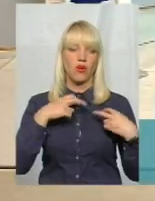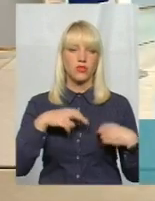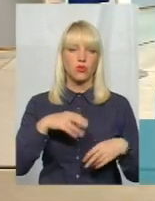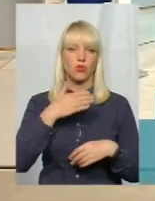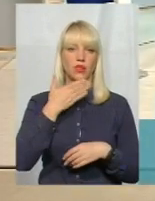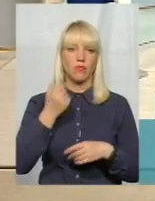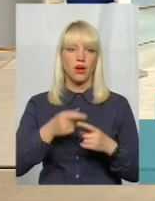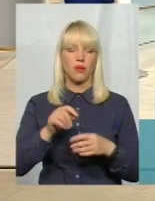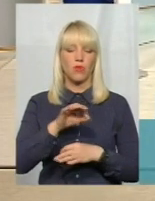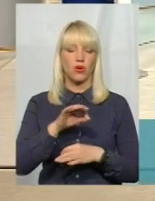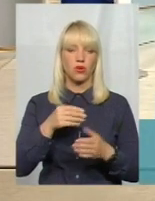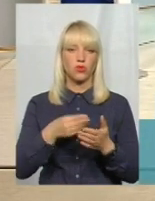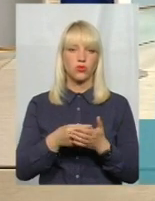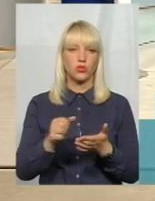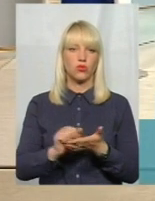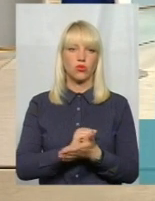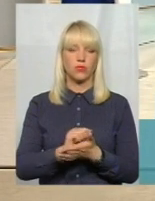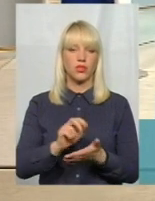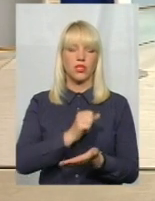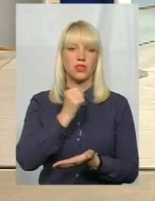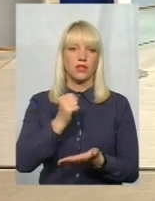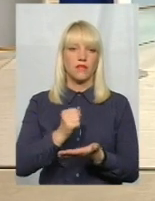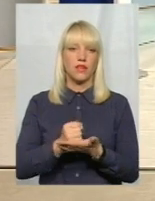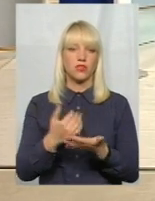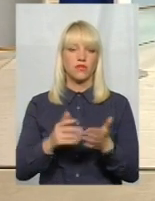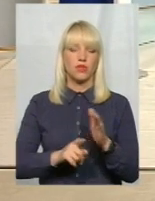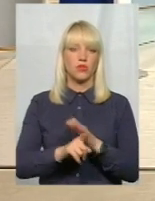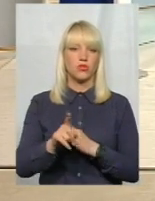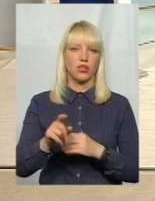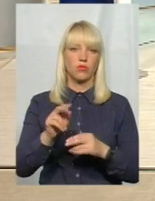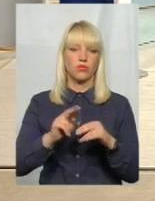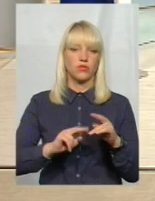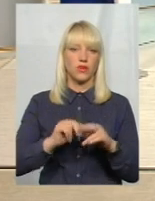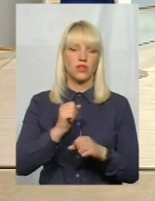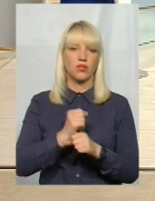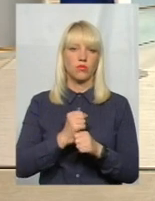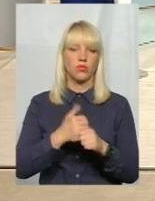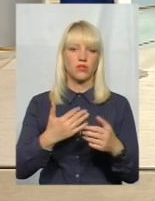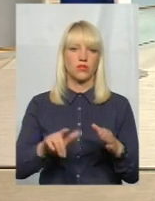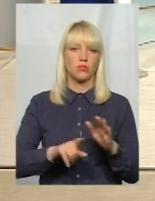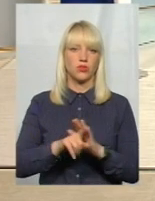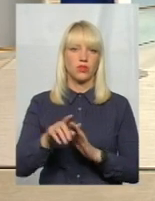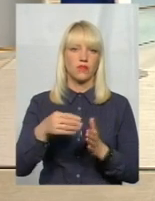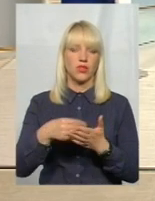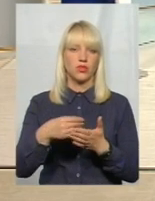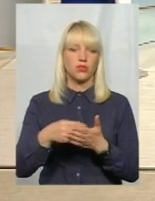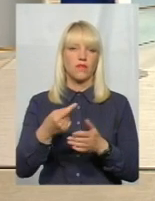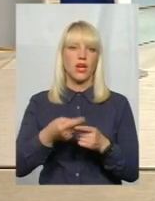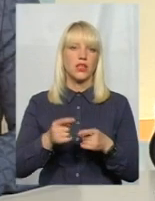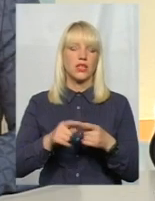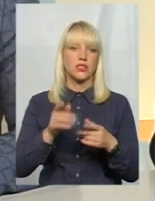проєктно-кошторисна документація затверджена, розпочатку будівельні роботи, розпочатку фінансування, це є